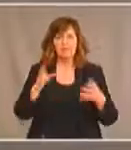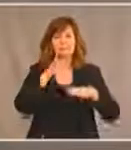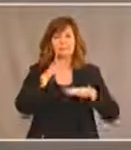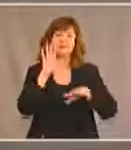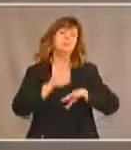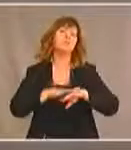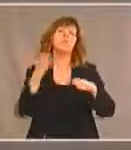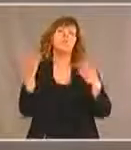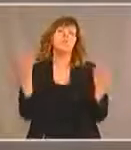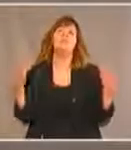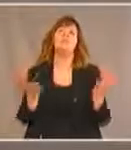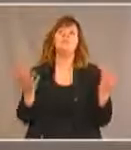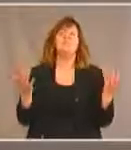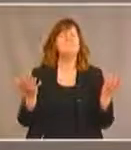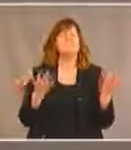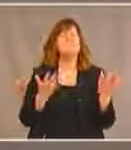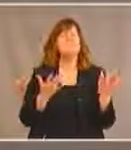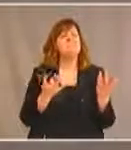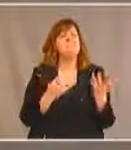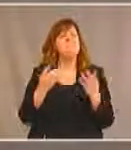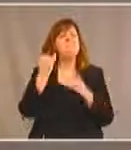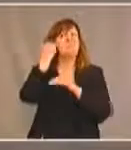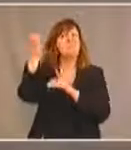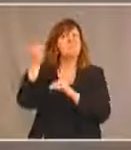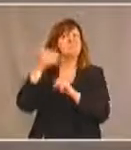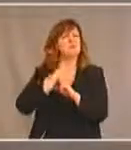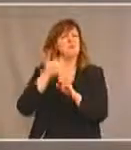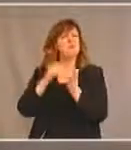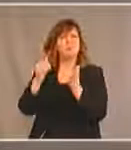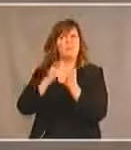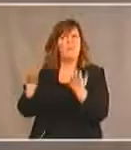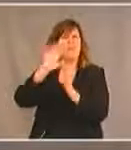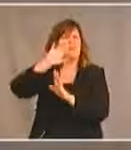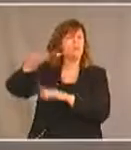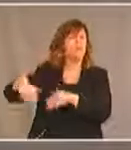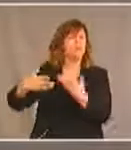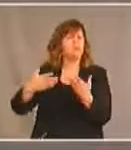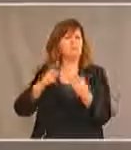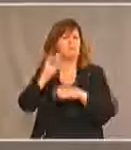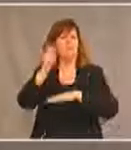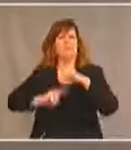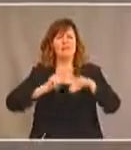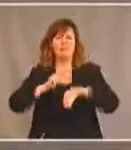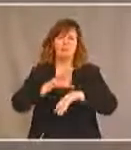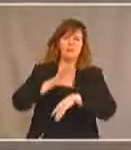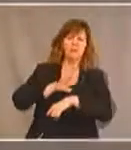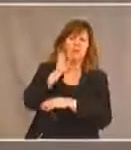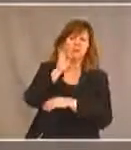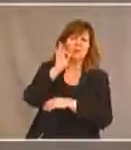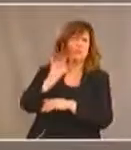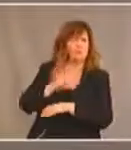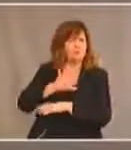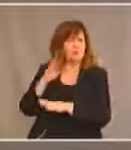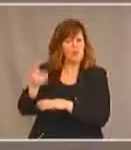perspective qui est souvent négligée quand on parle des Premières Nations et des Autochtones ayant des handicaps et c'est la question justement